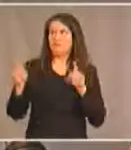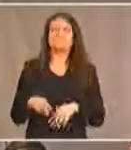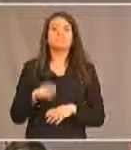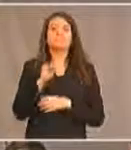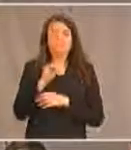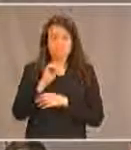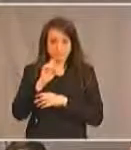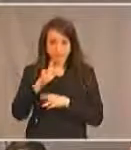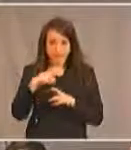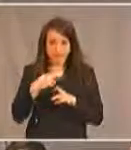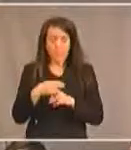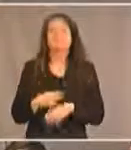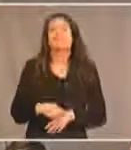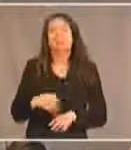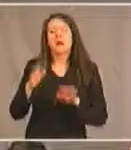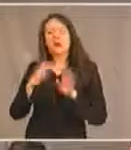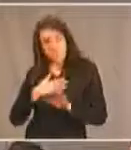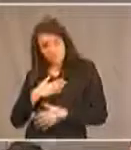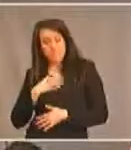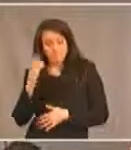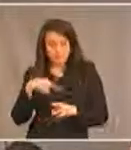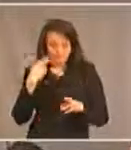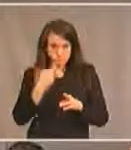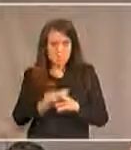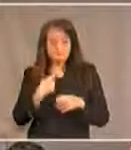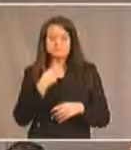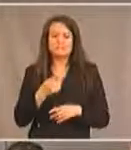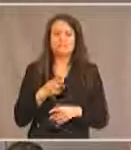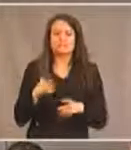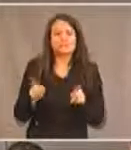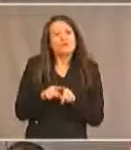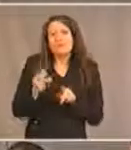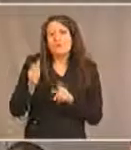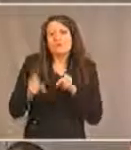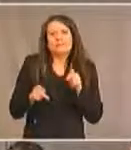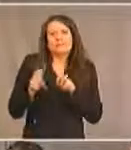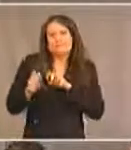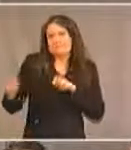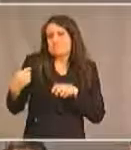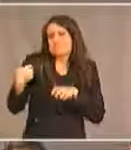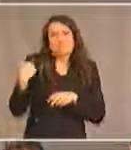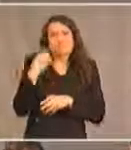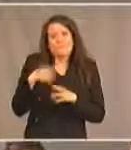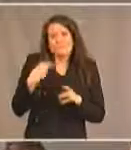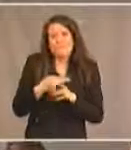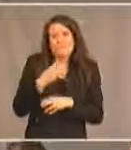je pense que cela concorde avec ce qu'ont dit les autres panélistes il faudra